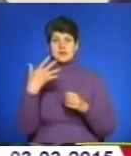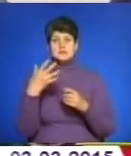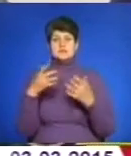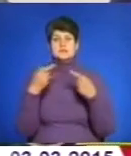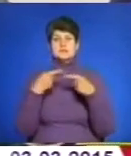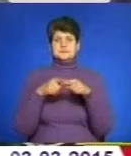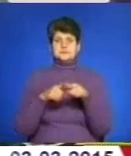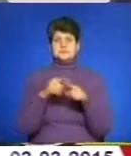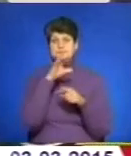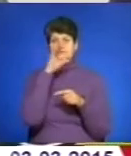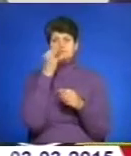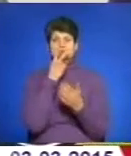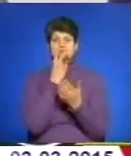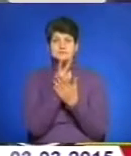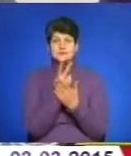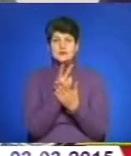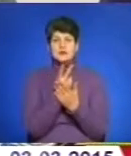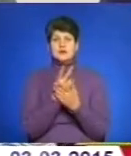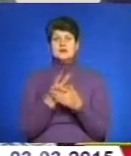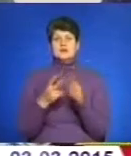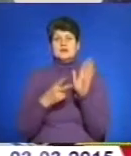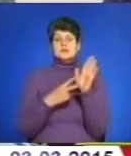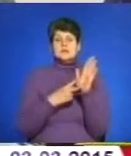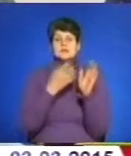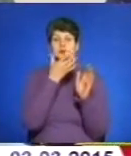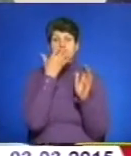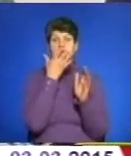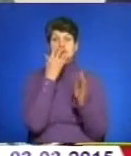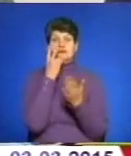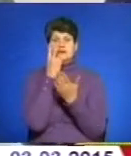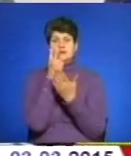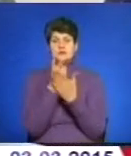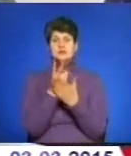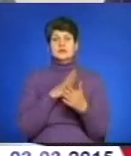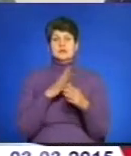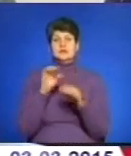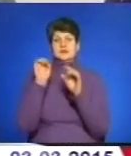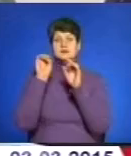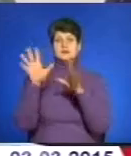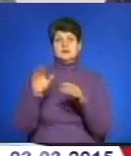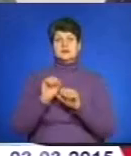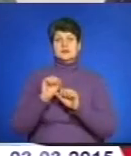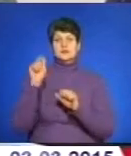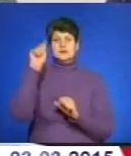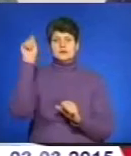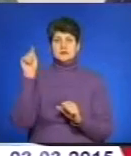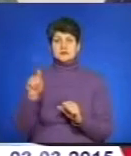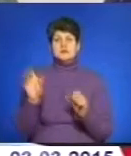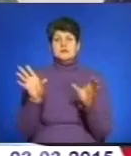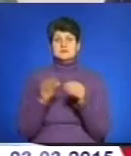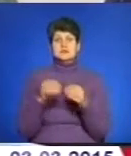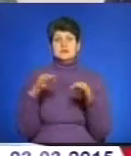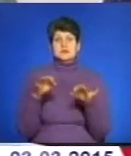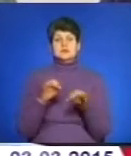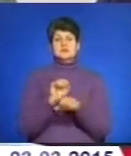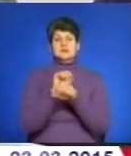бачення. Тобто в районі семи тепловізорів, які були нами передані на фронт, тобто які спільно із Автомайданом, і